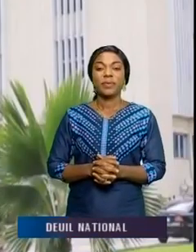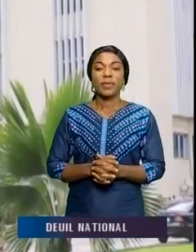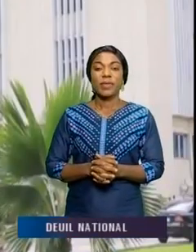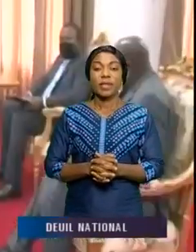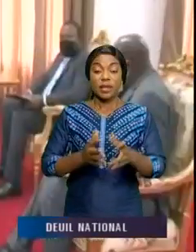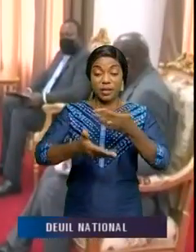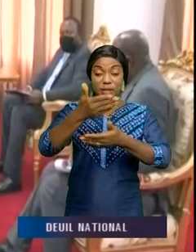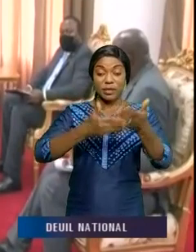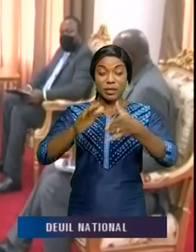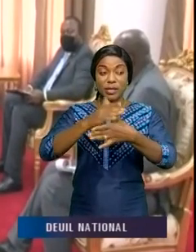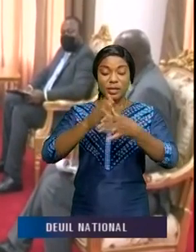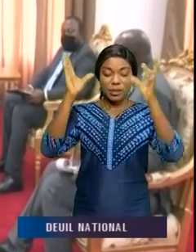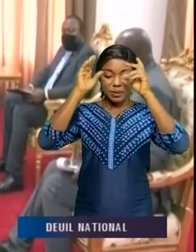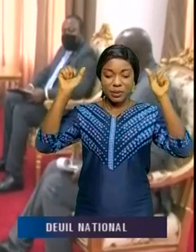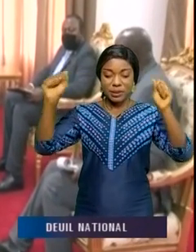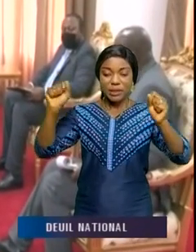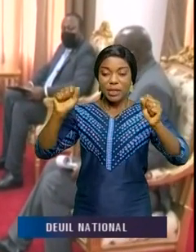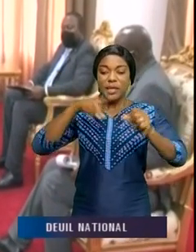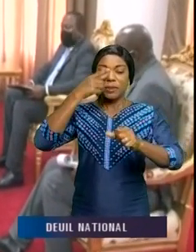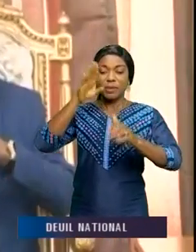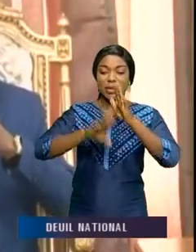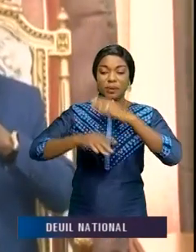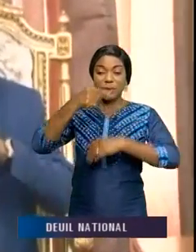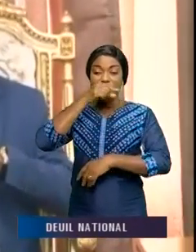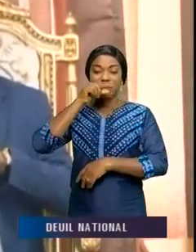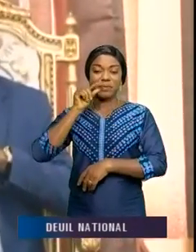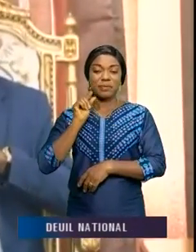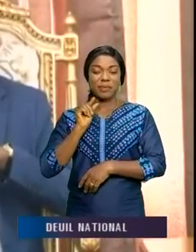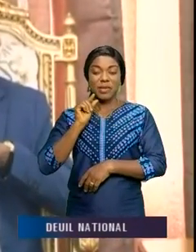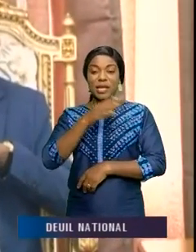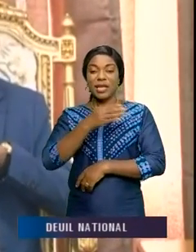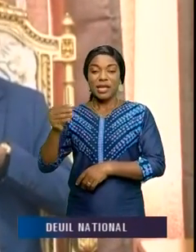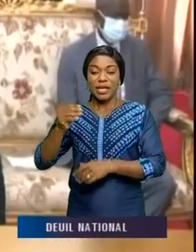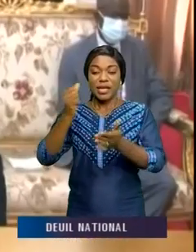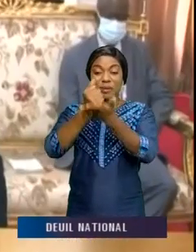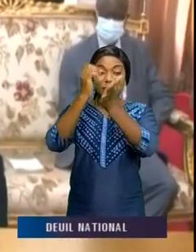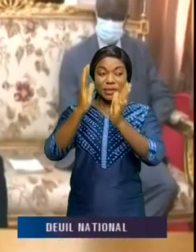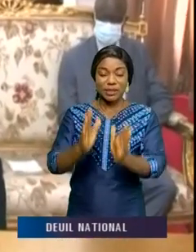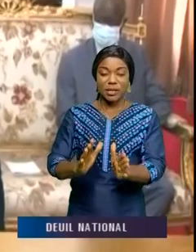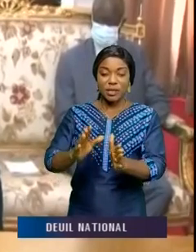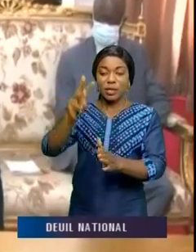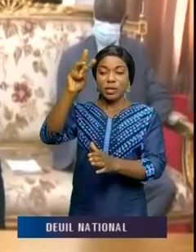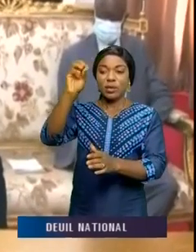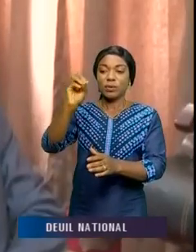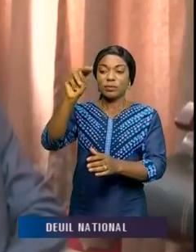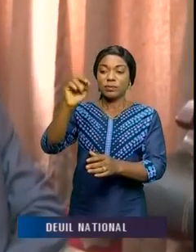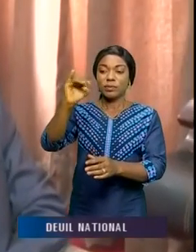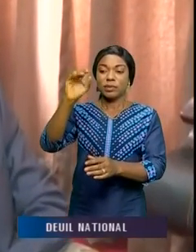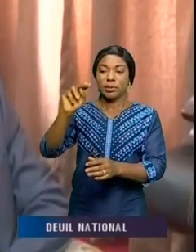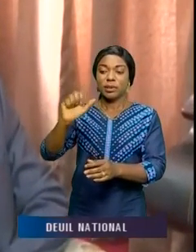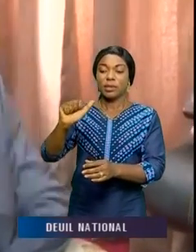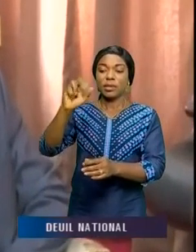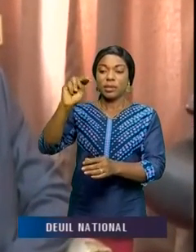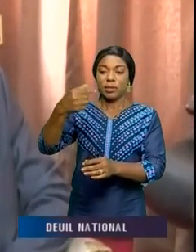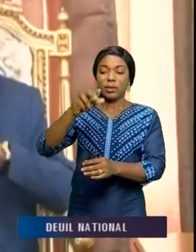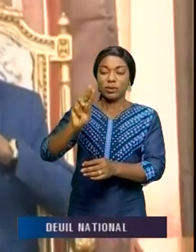des échanges entre le président de l'Assemblée nationale Christophe Mbosso Kodiapuanga et l'ambassadeur Onyango Kakoba, secrétaire général